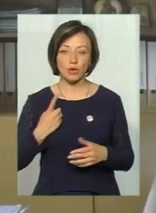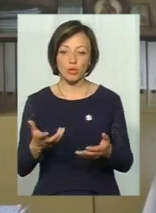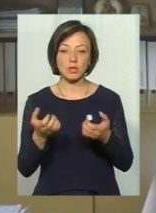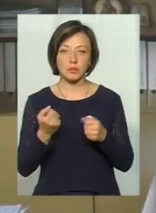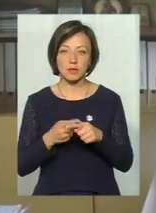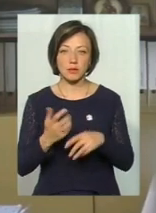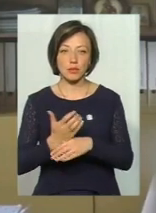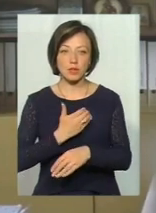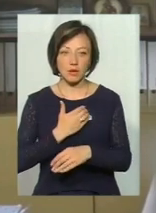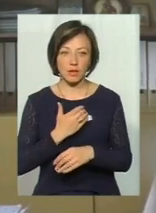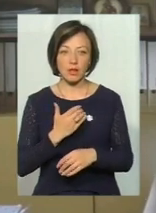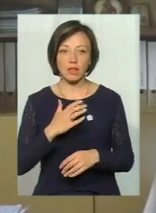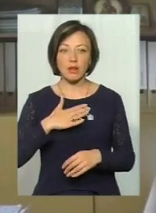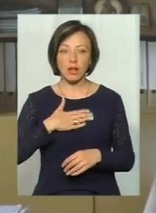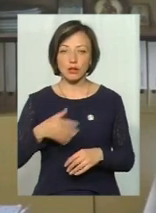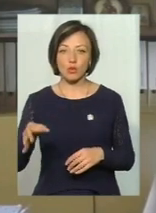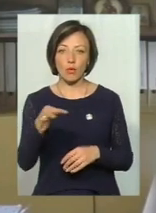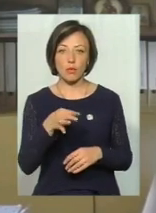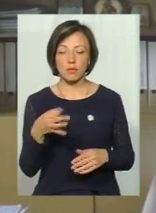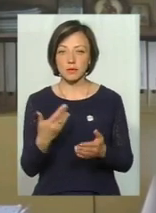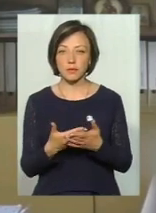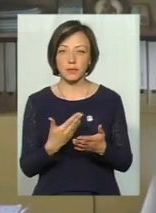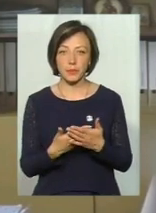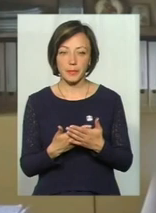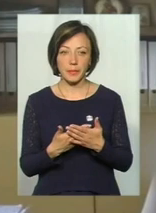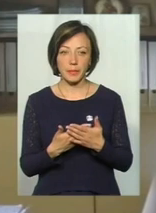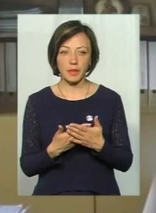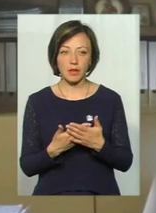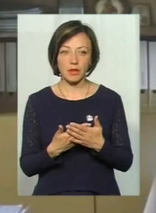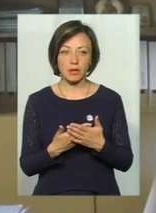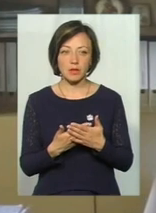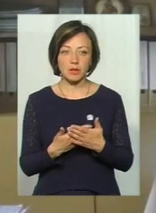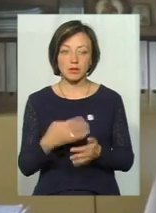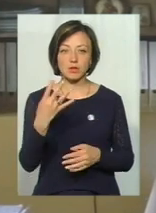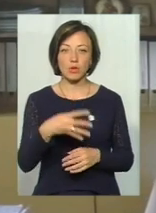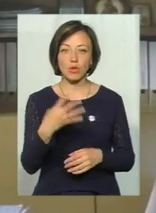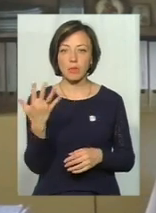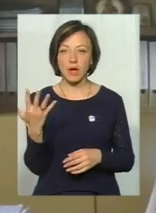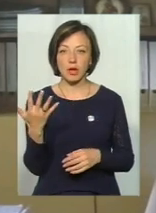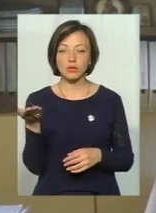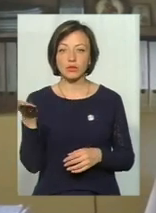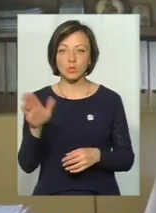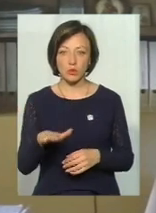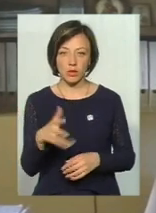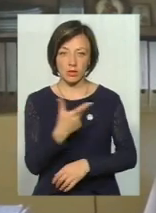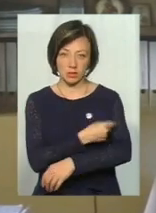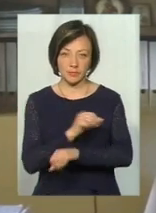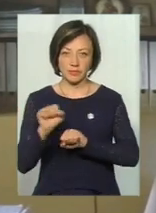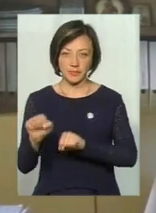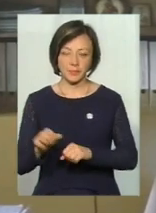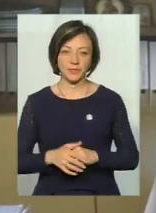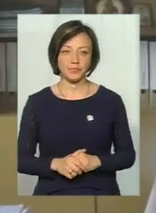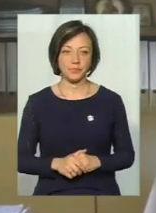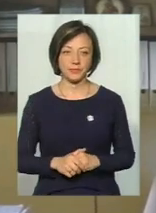цієї поставки. На нашу область розпереділено 45 доз, тобто на